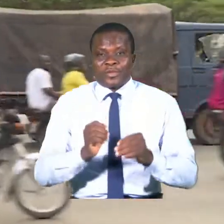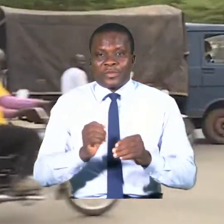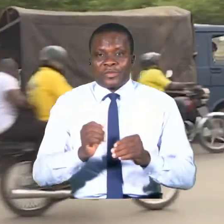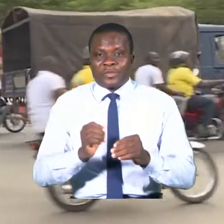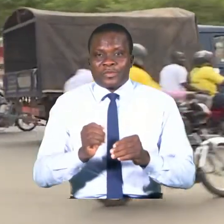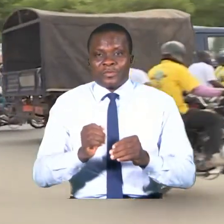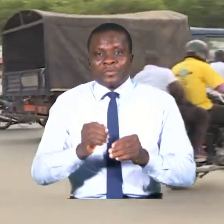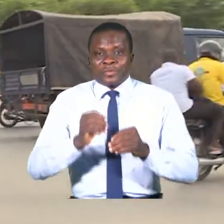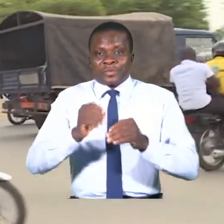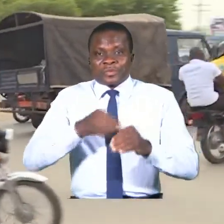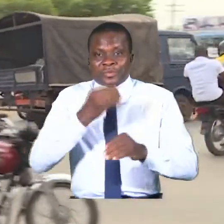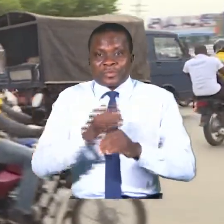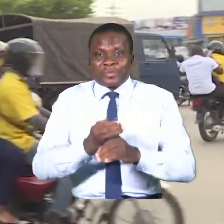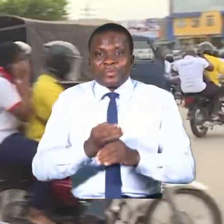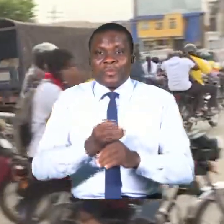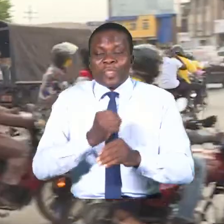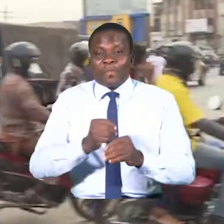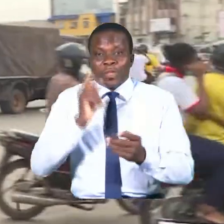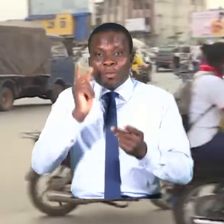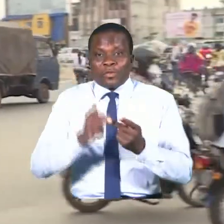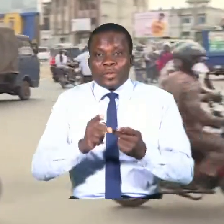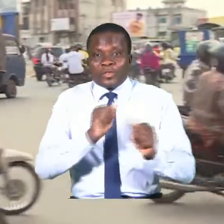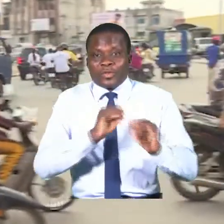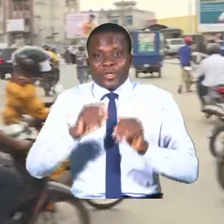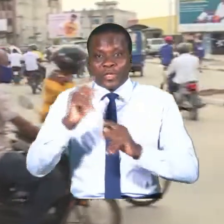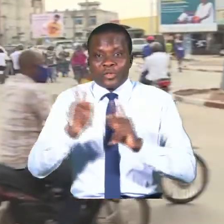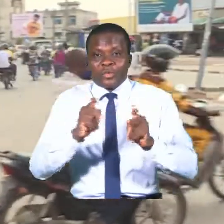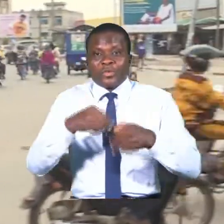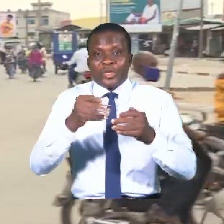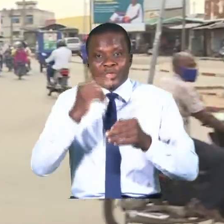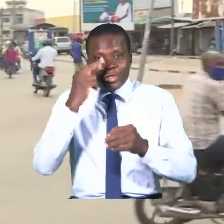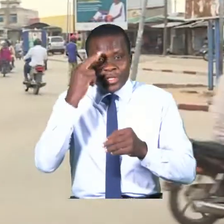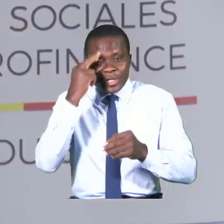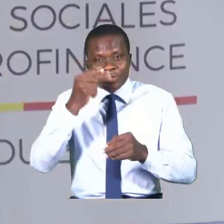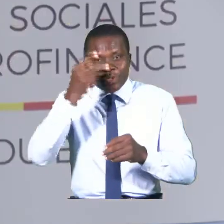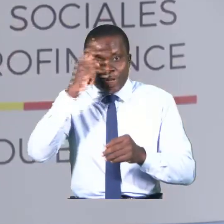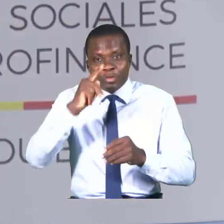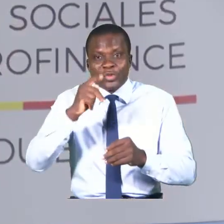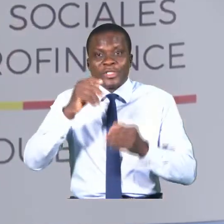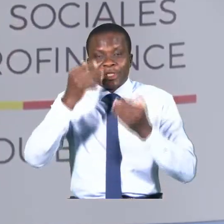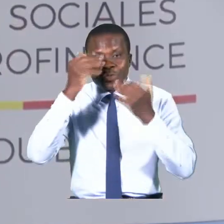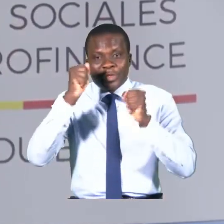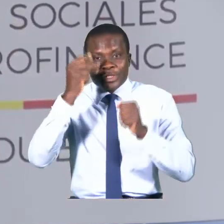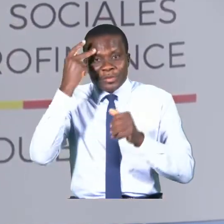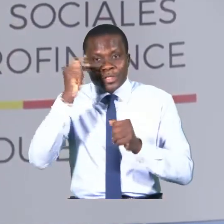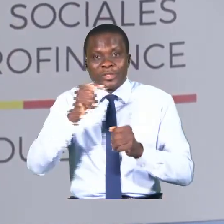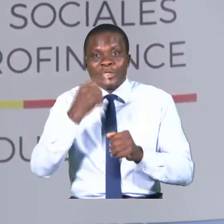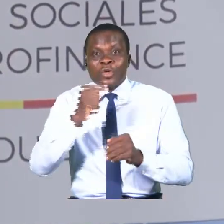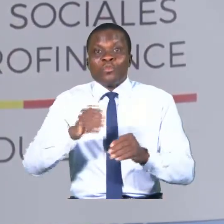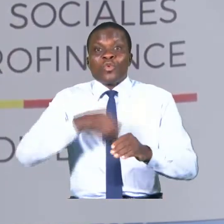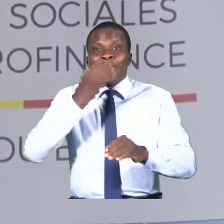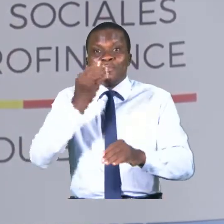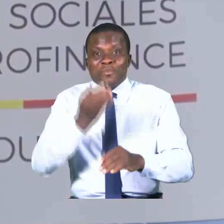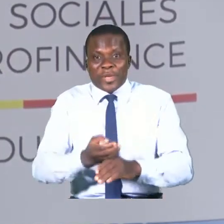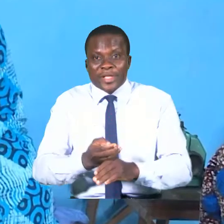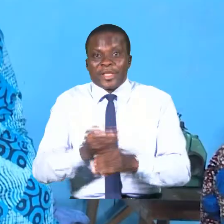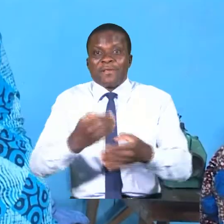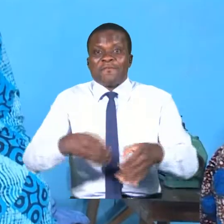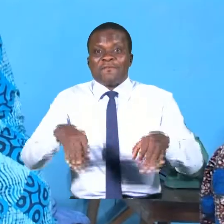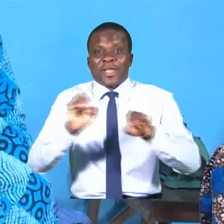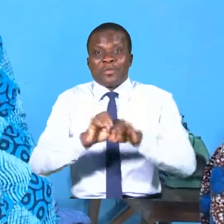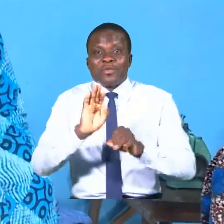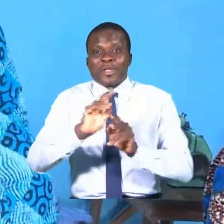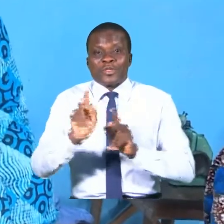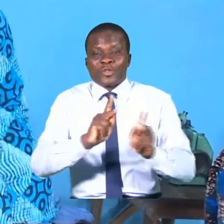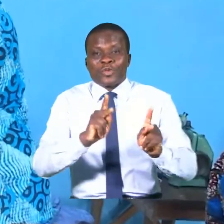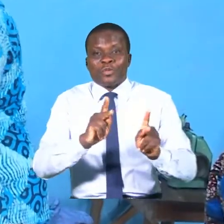La crédibilité et la performance de l'action publique donnent raison à la politique du président Patrice Talon pour impacter valablement son peuple.